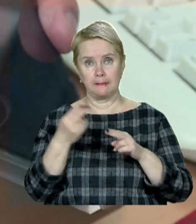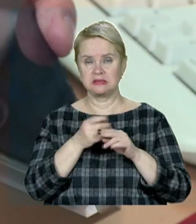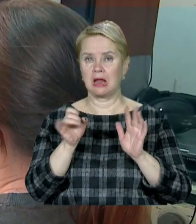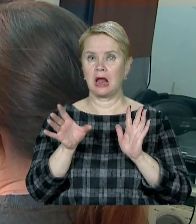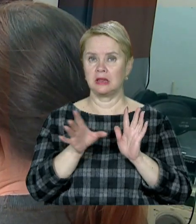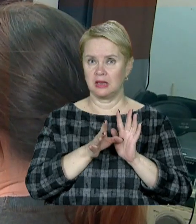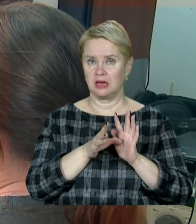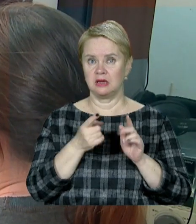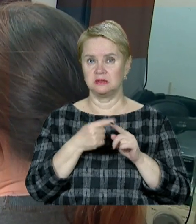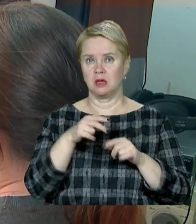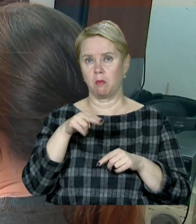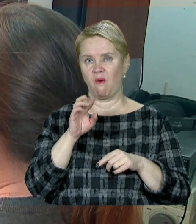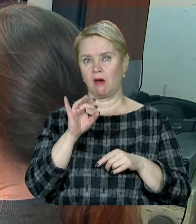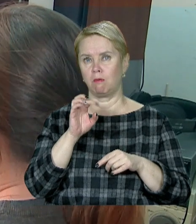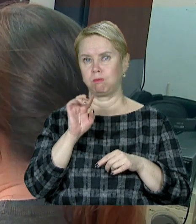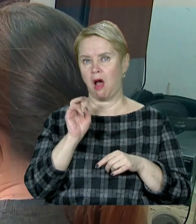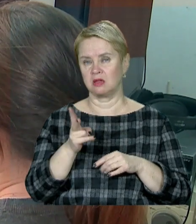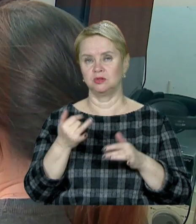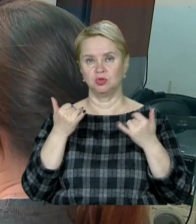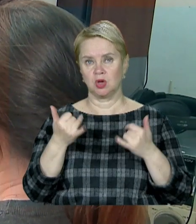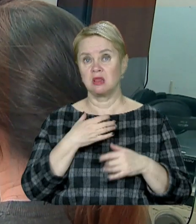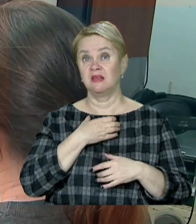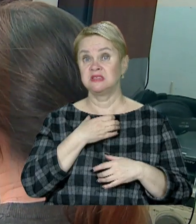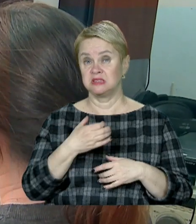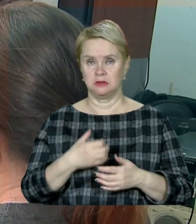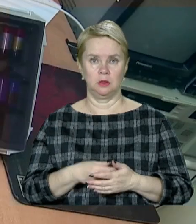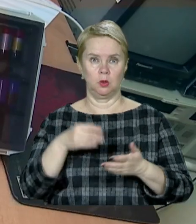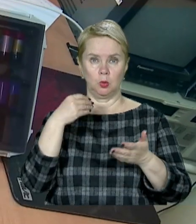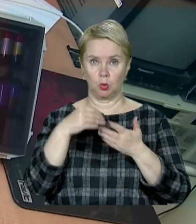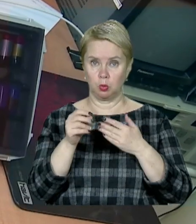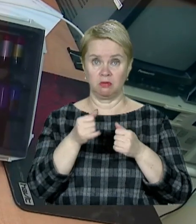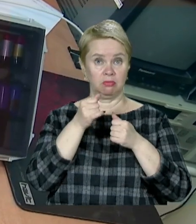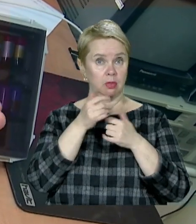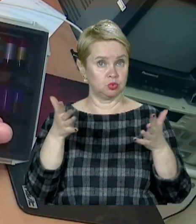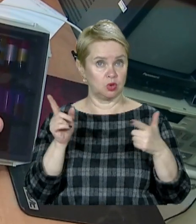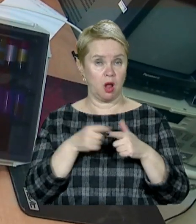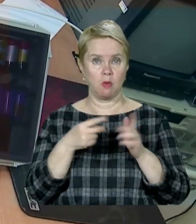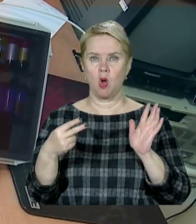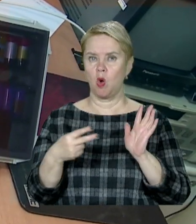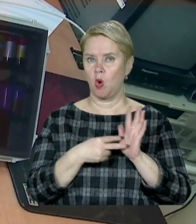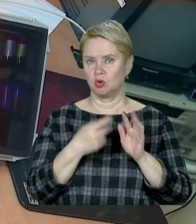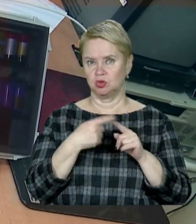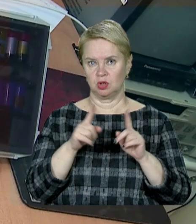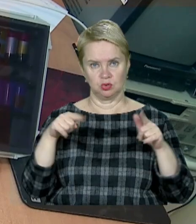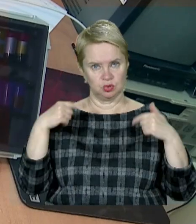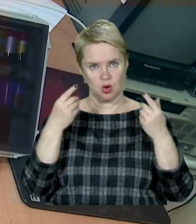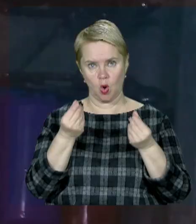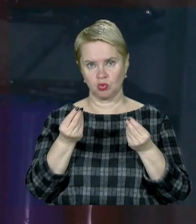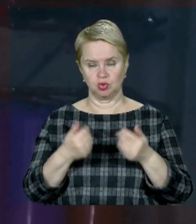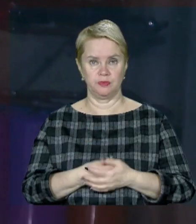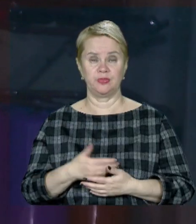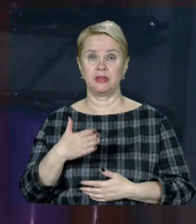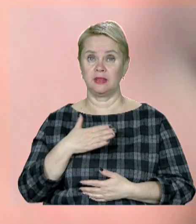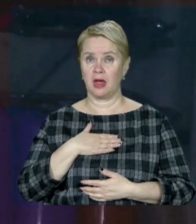електроенергії – це повербанк. Але зараз вони у дефіциті. Купити або неможливо, або коштуватиме це шалених грошей.